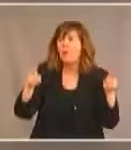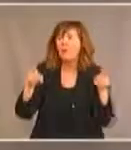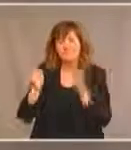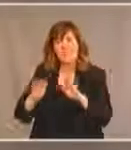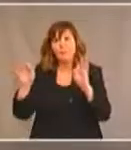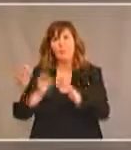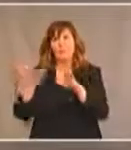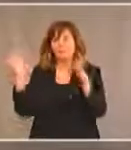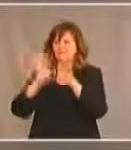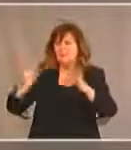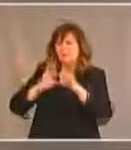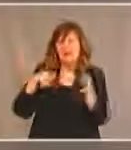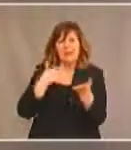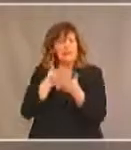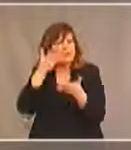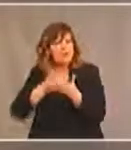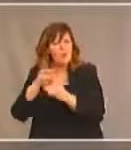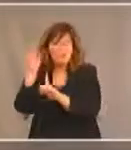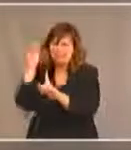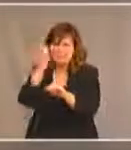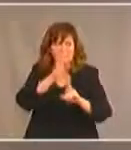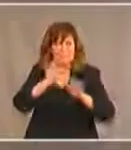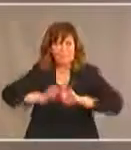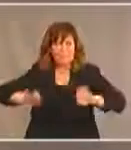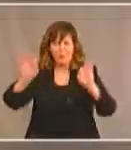dans nos écoles, nous devons en parler à tout le monde.